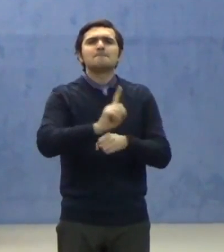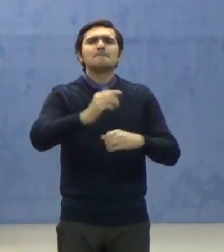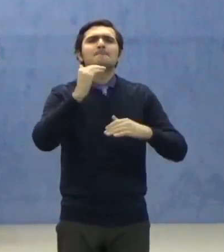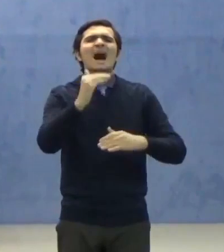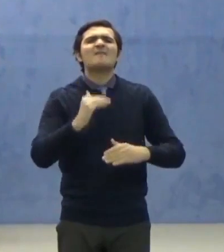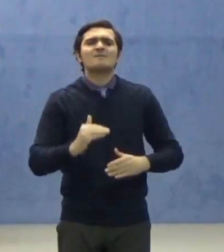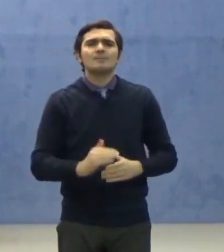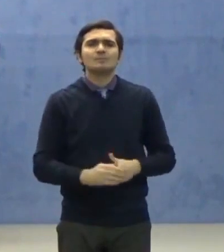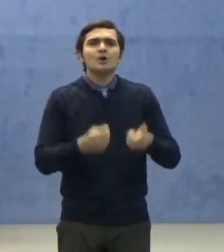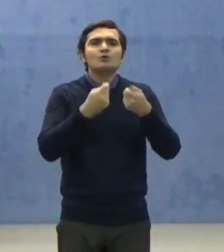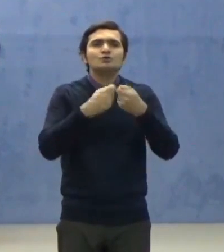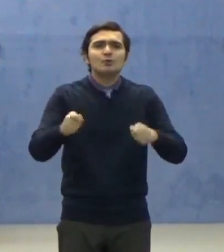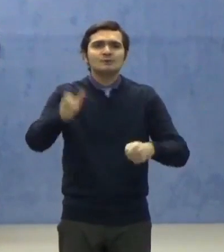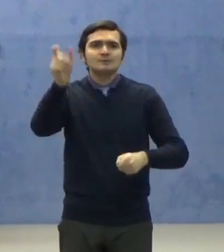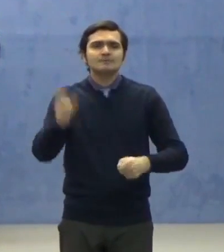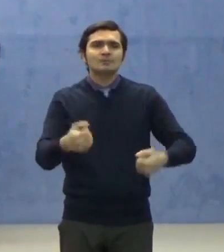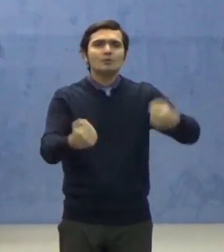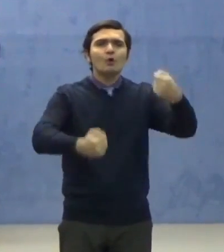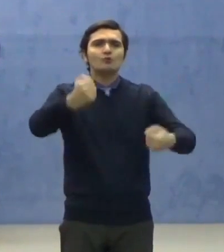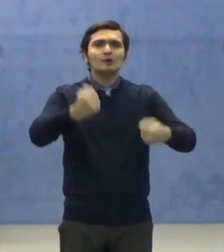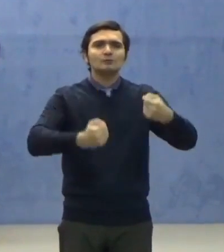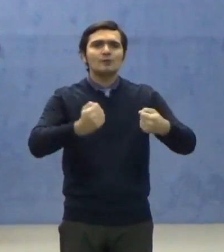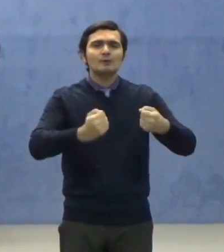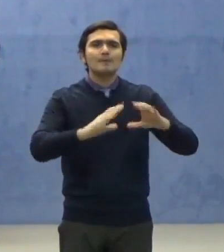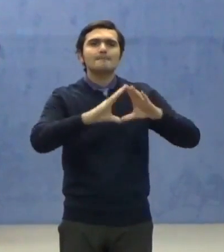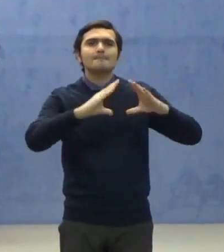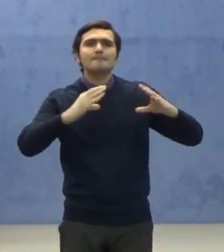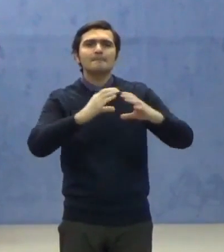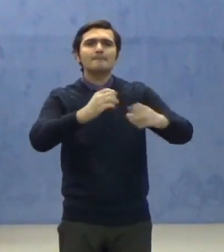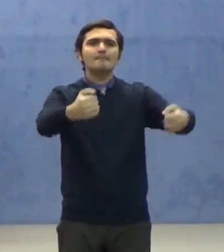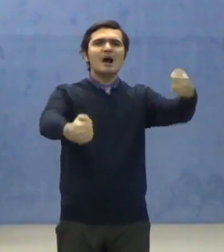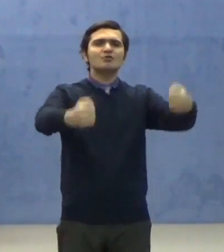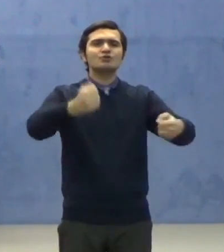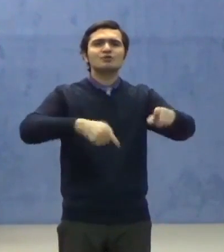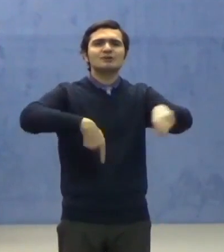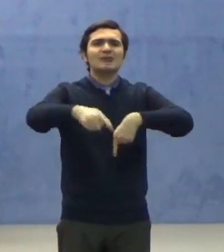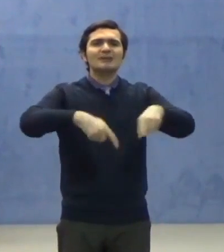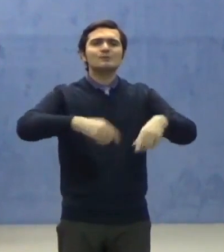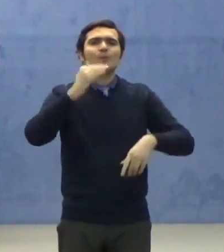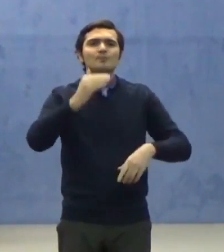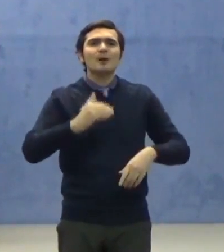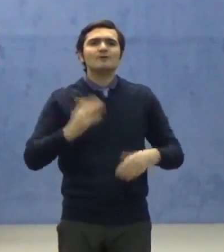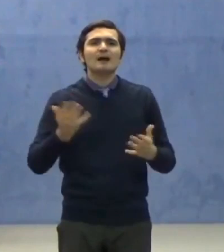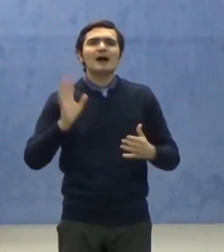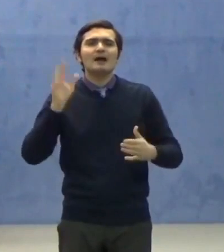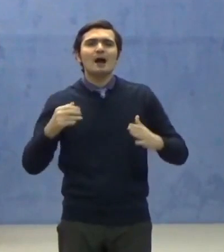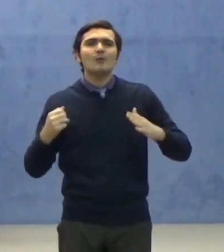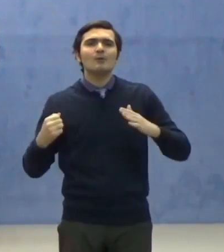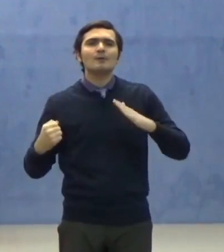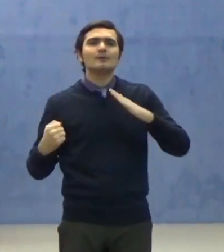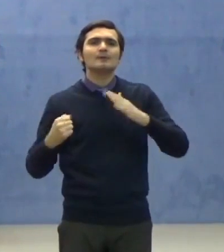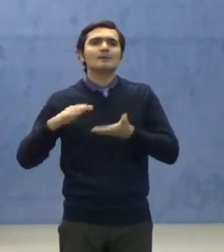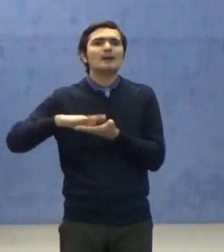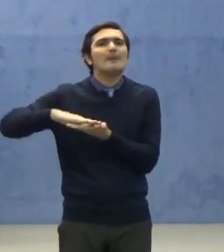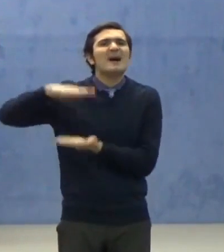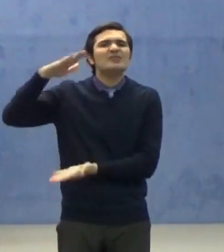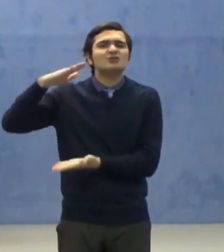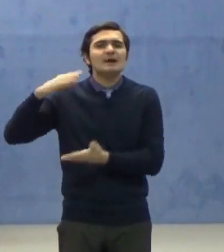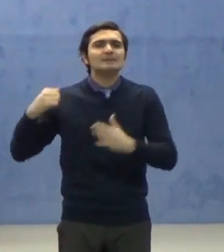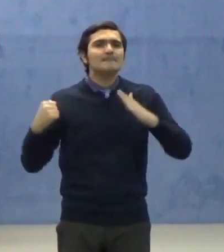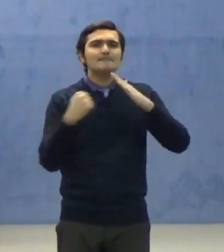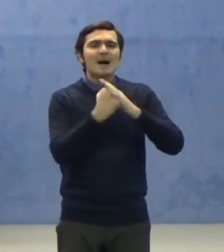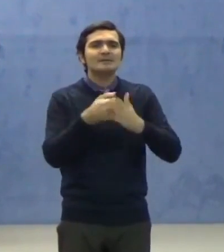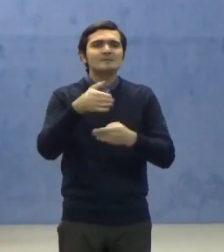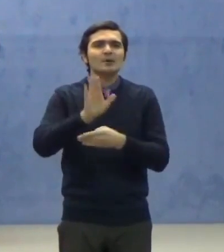conducătorii autovehiculelor de transport marfă cu capacitate maximă autorizată mai